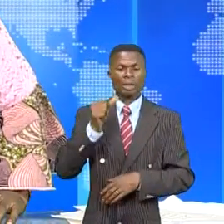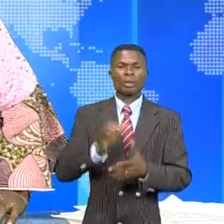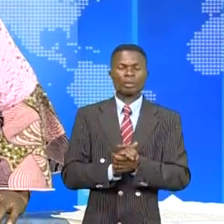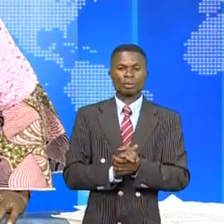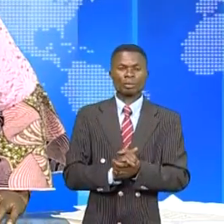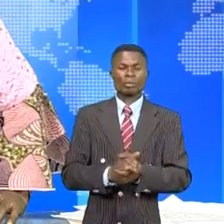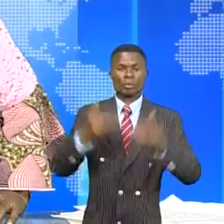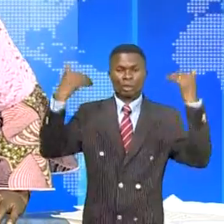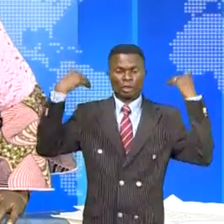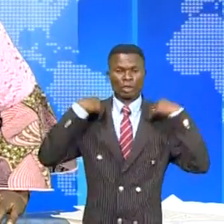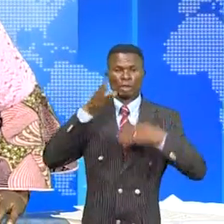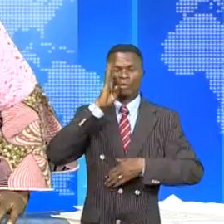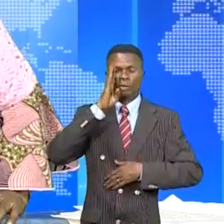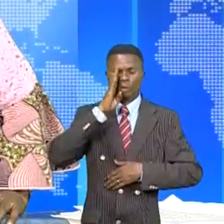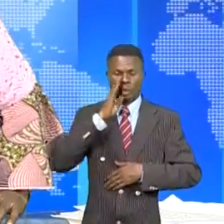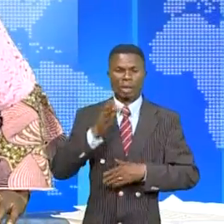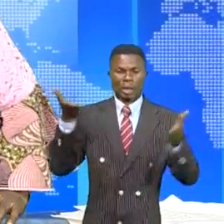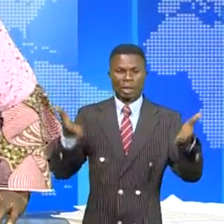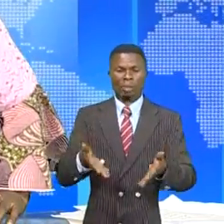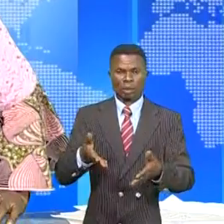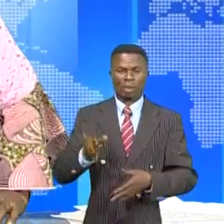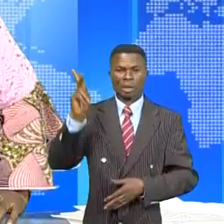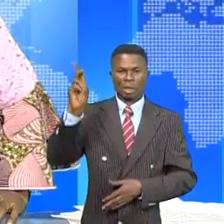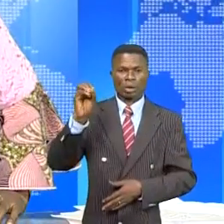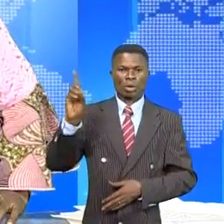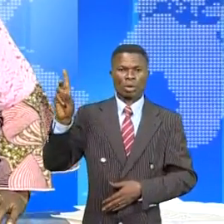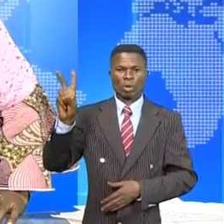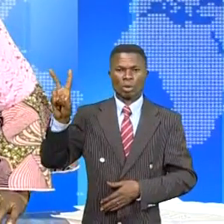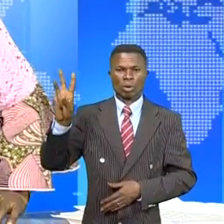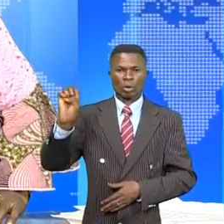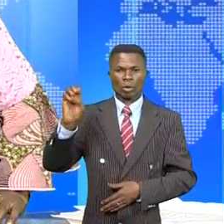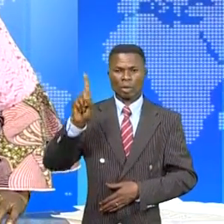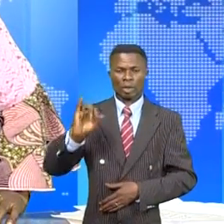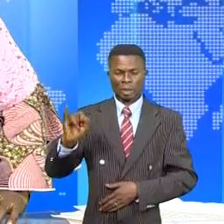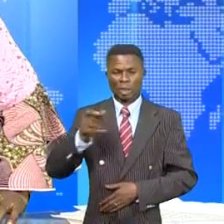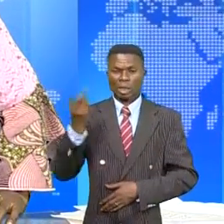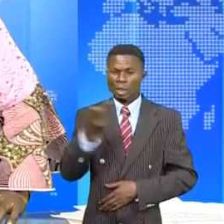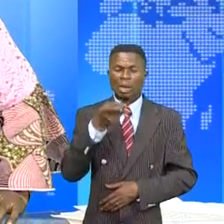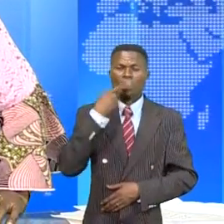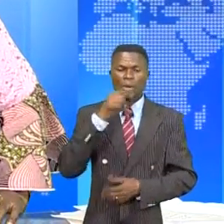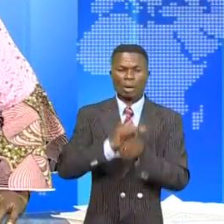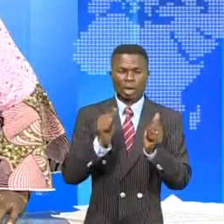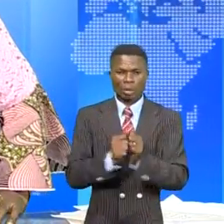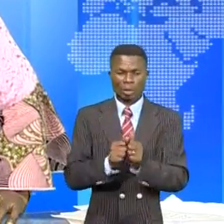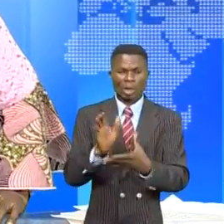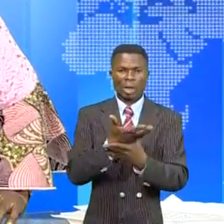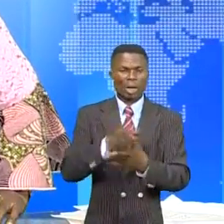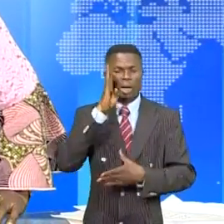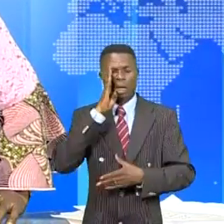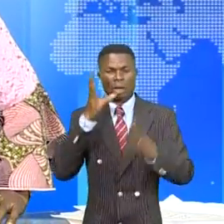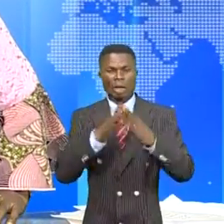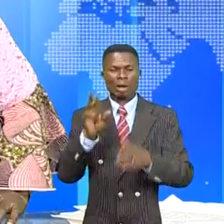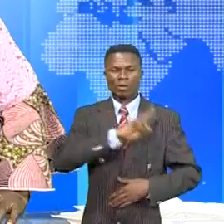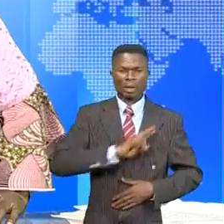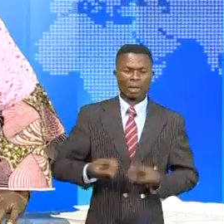Belgique en séjour à Colouésie les deux personnalités ont exploré sur les opportunités d'affaires entre la Belgique et la rue